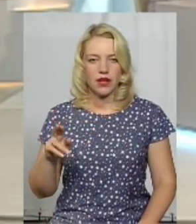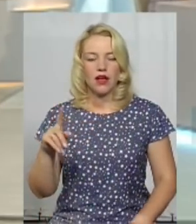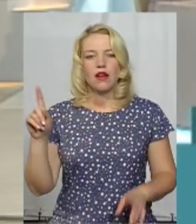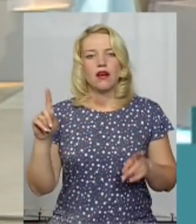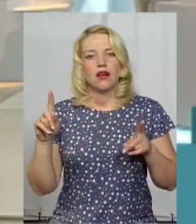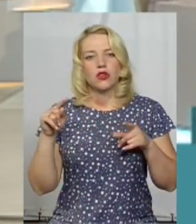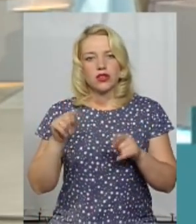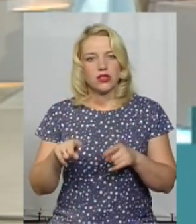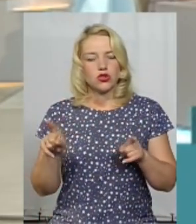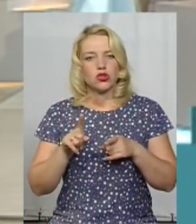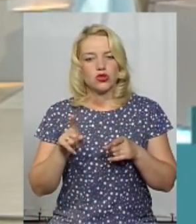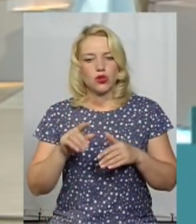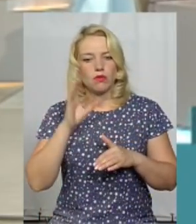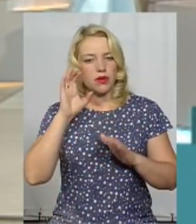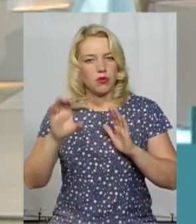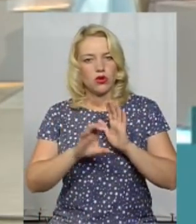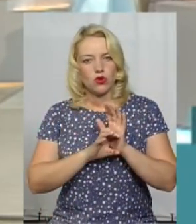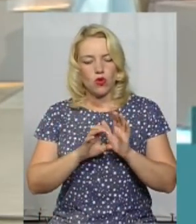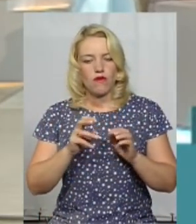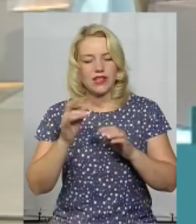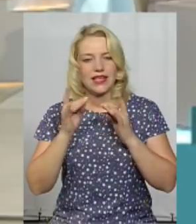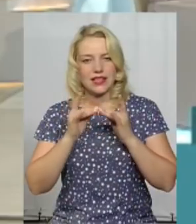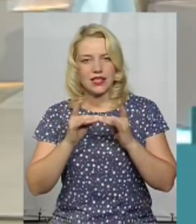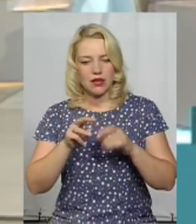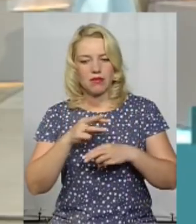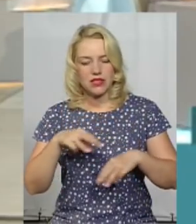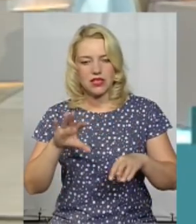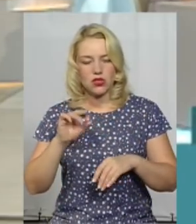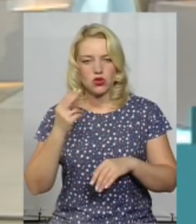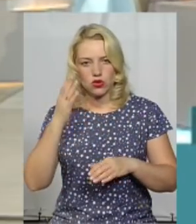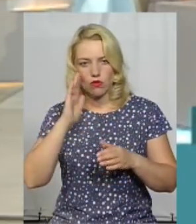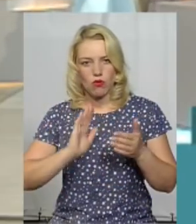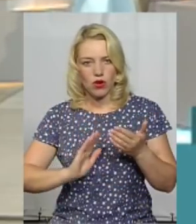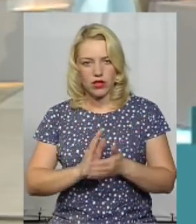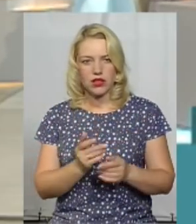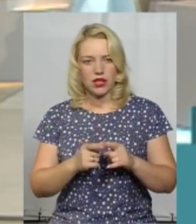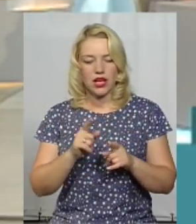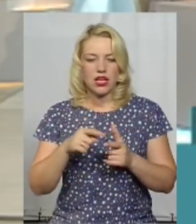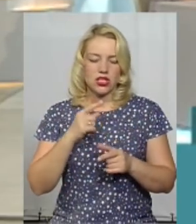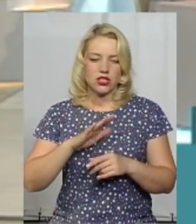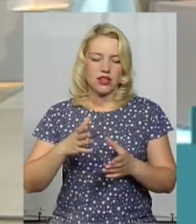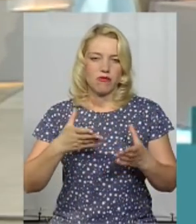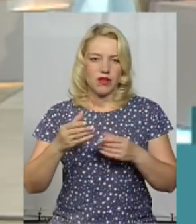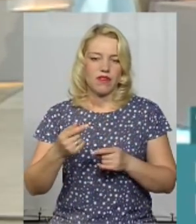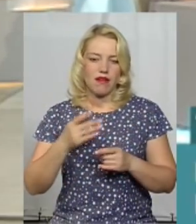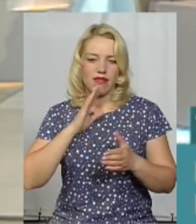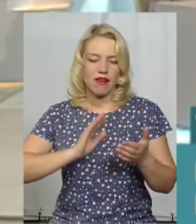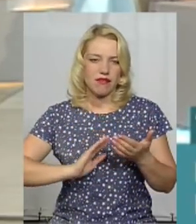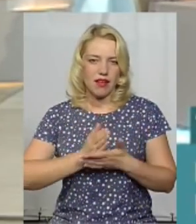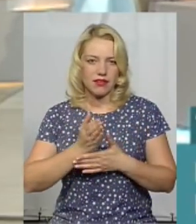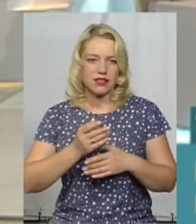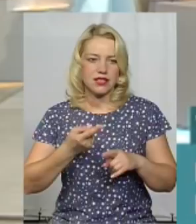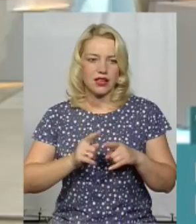то, що підпорядковані інтернати, міць соцполітики, чи не впливає це на якість медичних послуг, які надаються